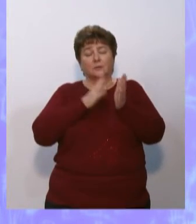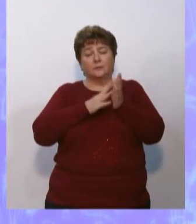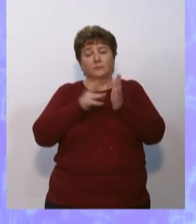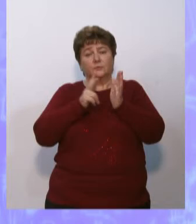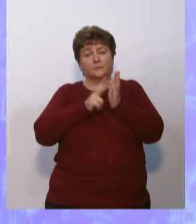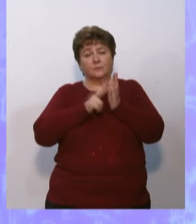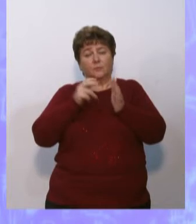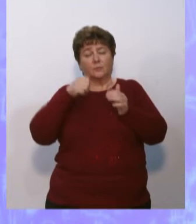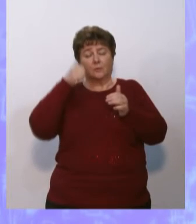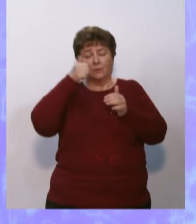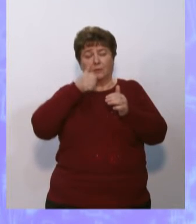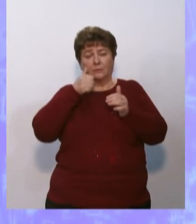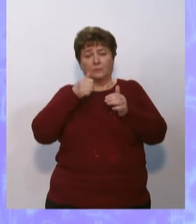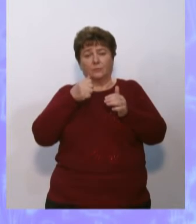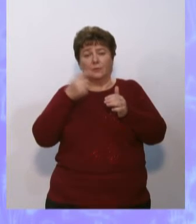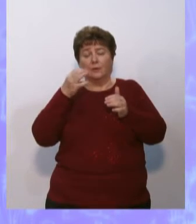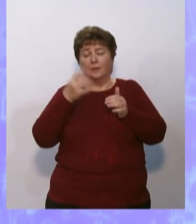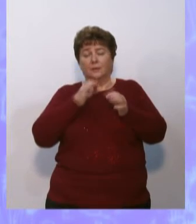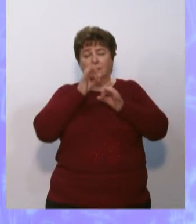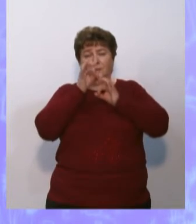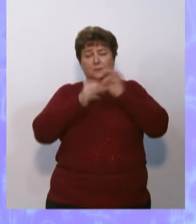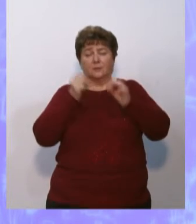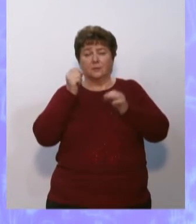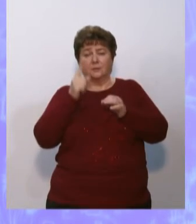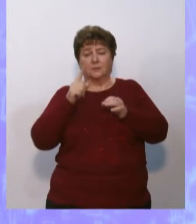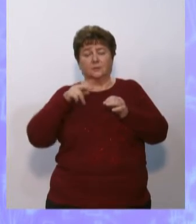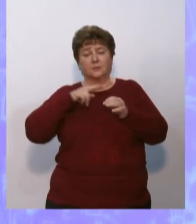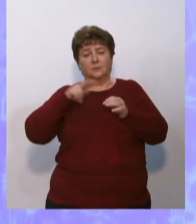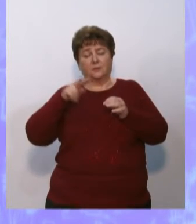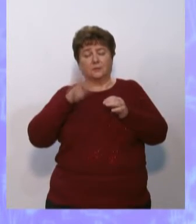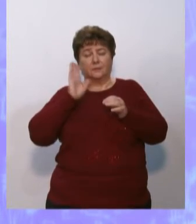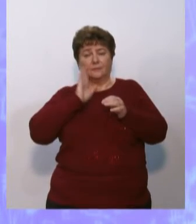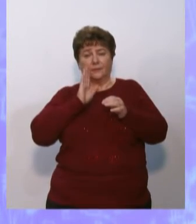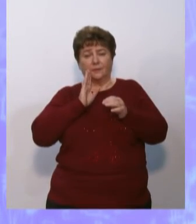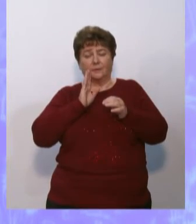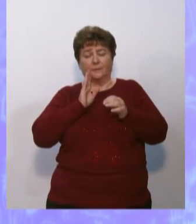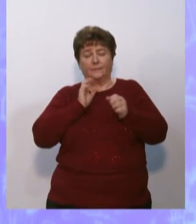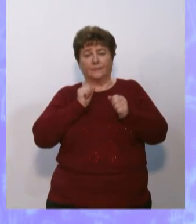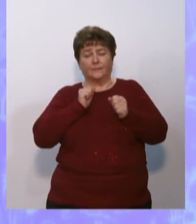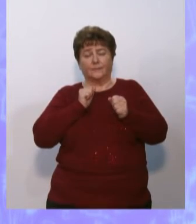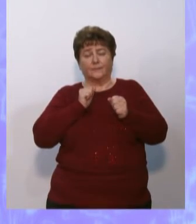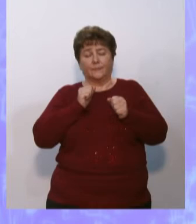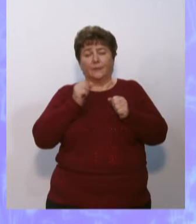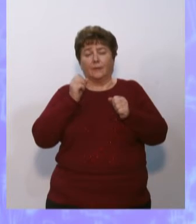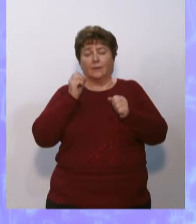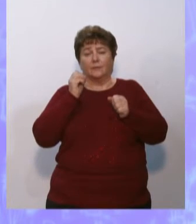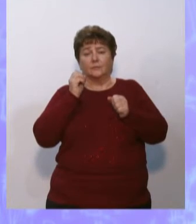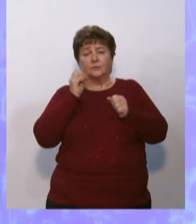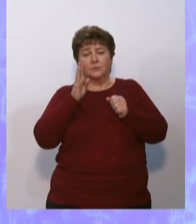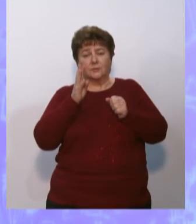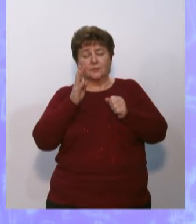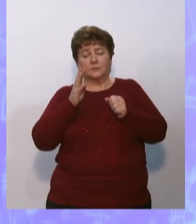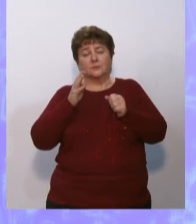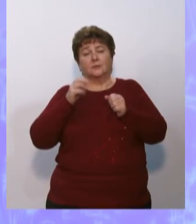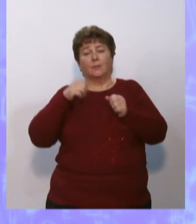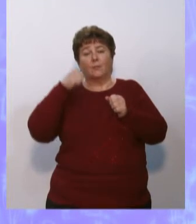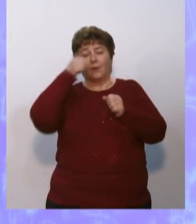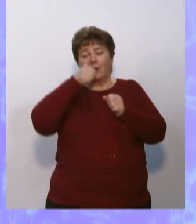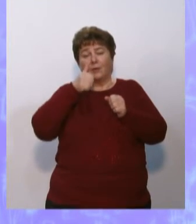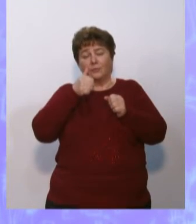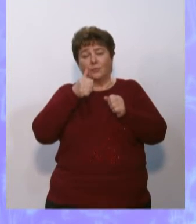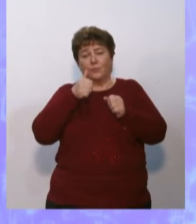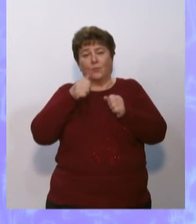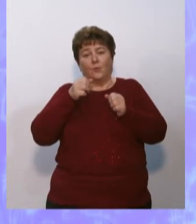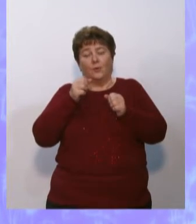расходовал в сутки 11 литров воды. В 2014 году уже 66